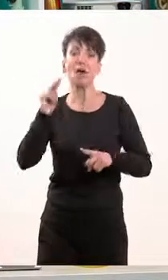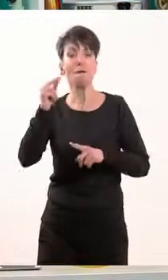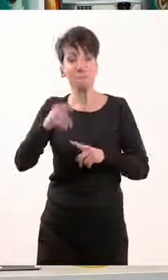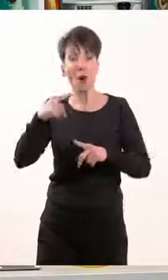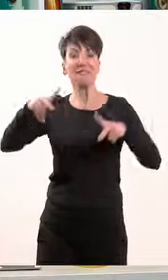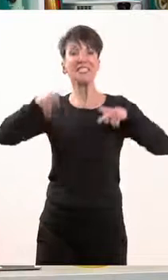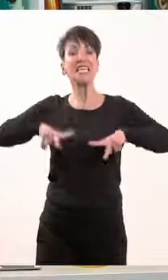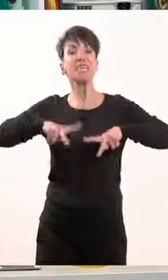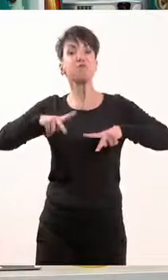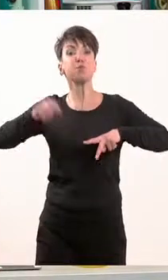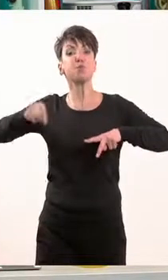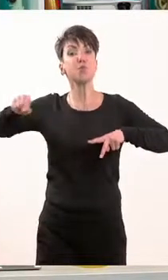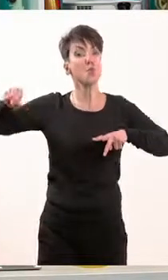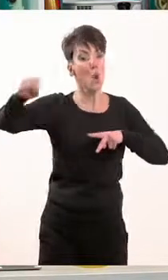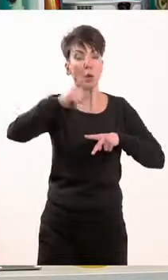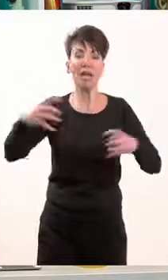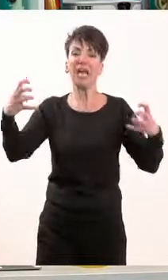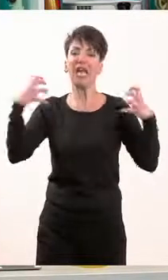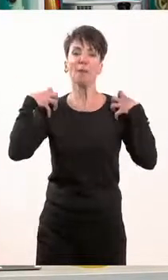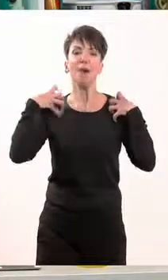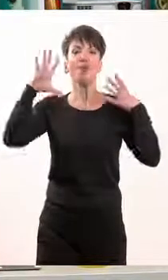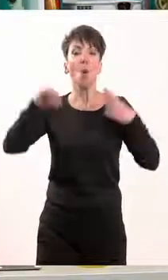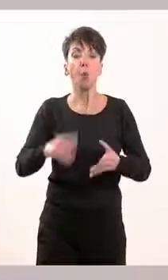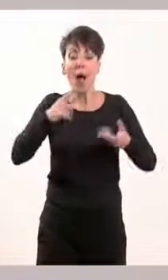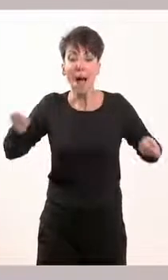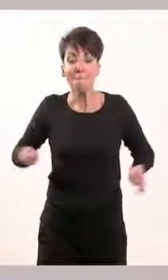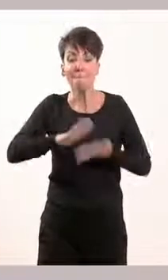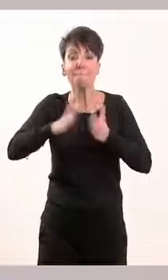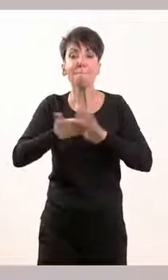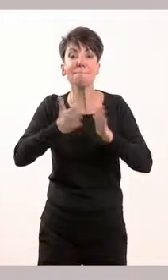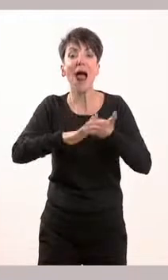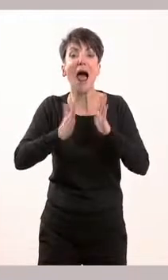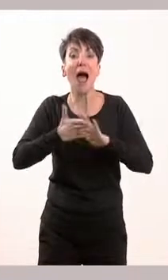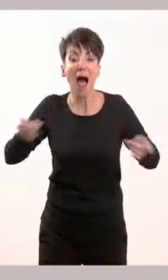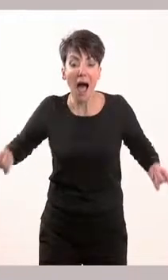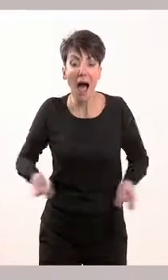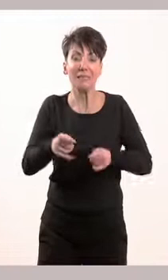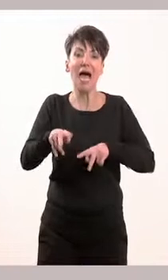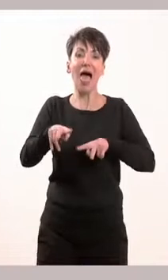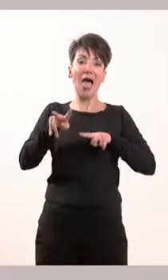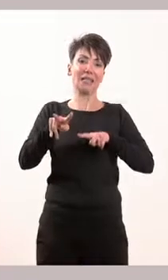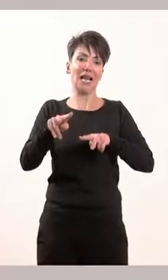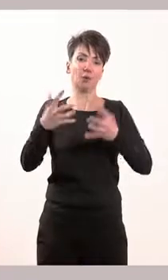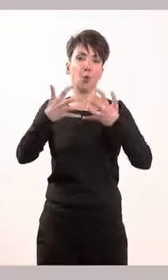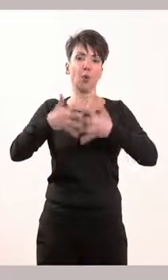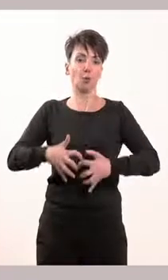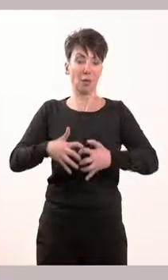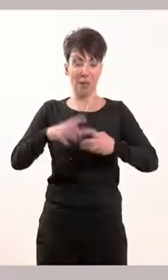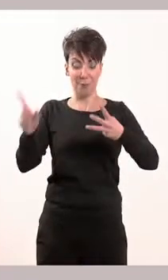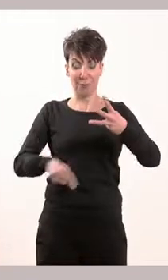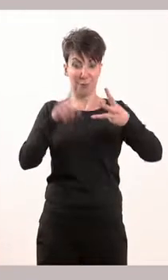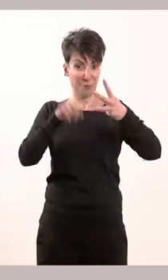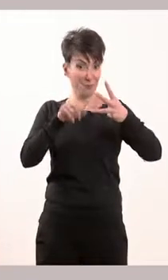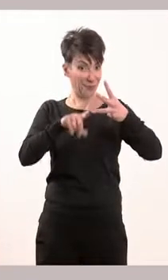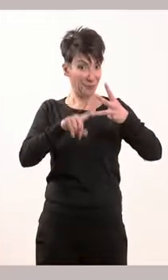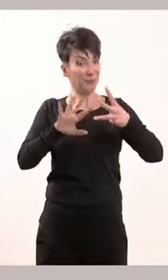Νομοθετική, εκτελεστική εξουσία. Και πάμε στην τρίτη μορφή κρατικής εξουσίας, που είναι η δικαστική